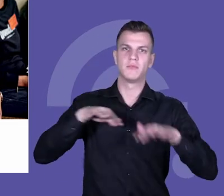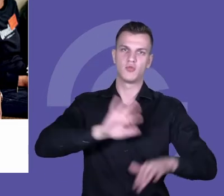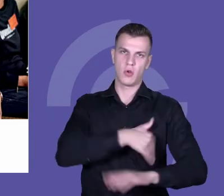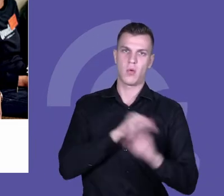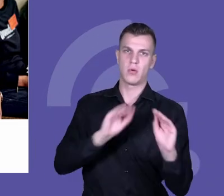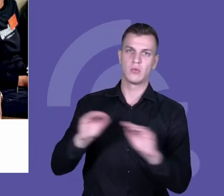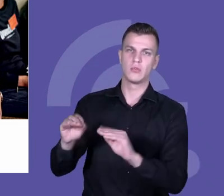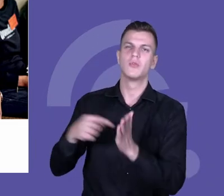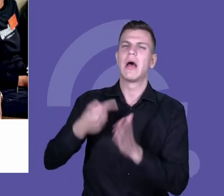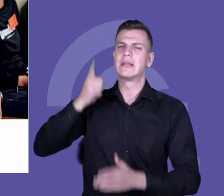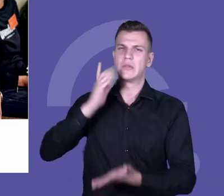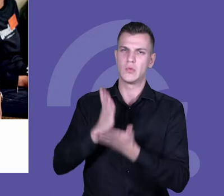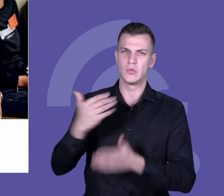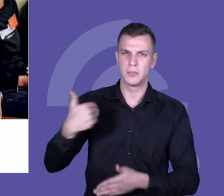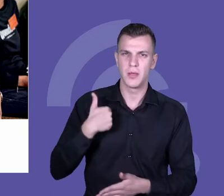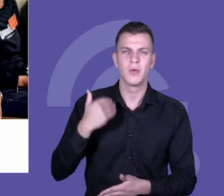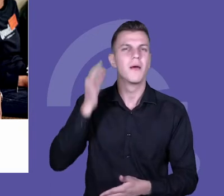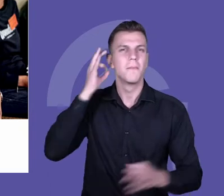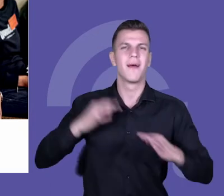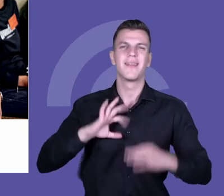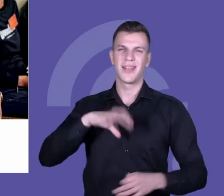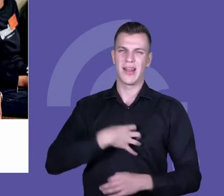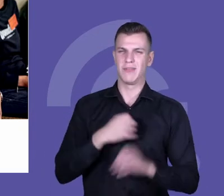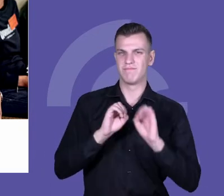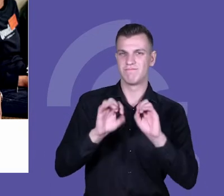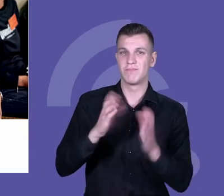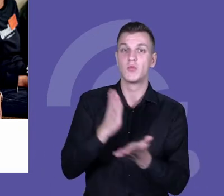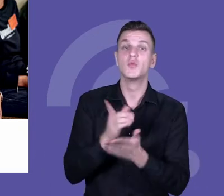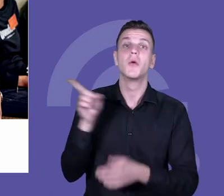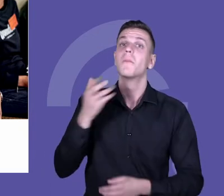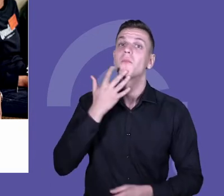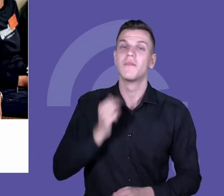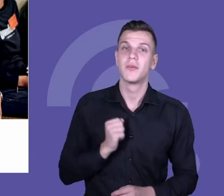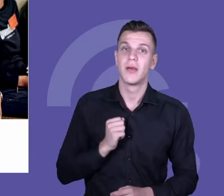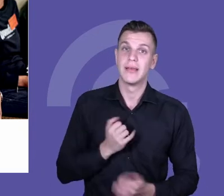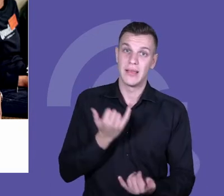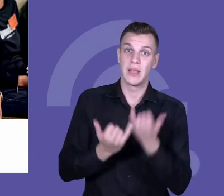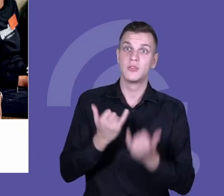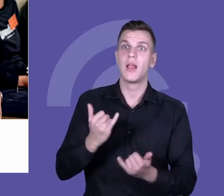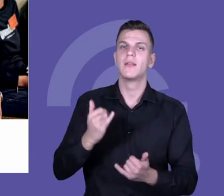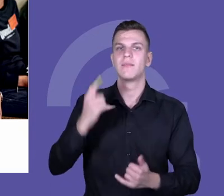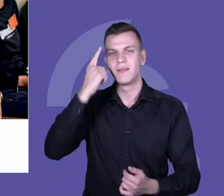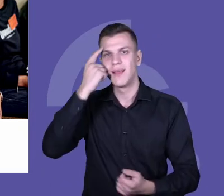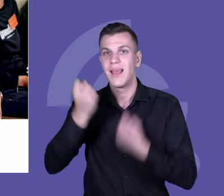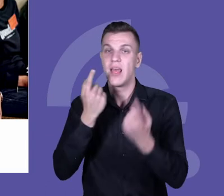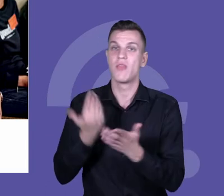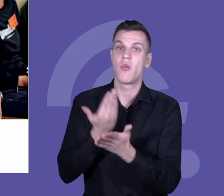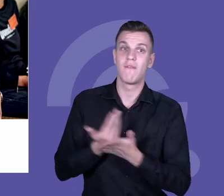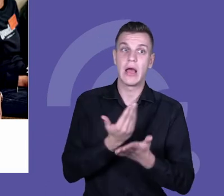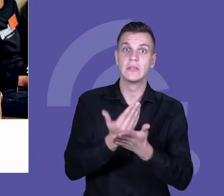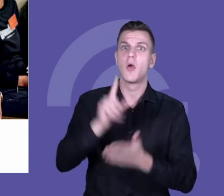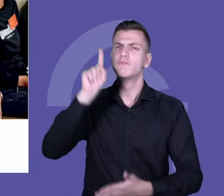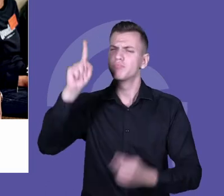w prezentacji pani dyrektor, gdzie była mowa o tym, że jeżeli innowacje nie będą priorytetem, to one się po prostu nie będą